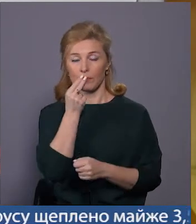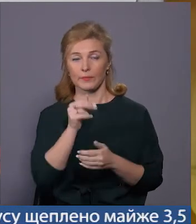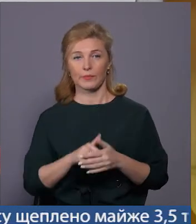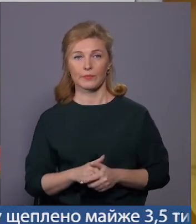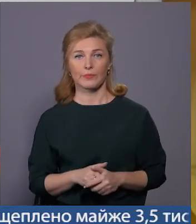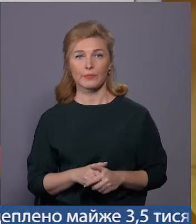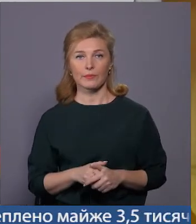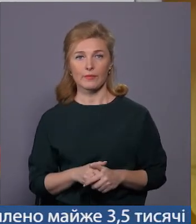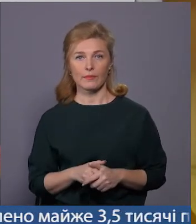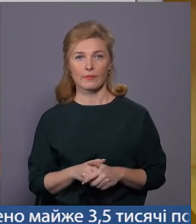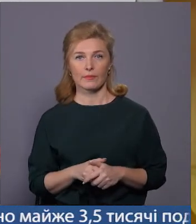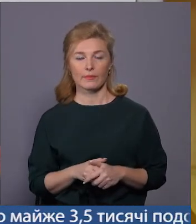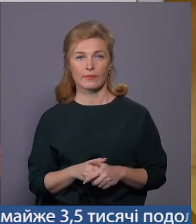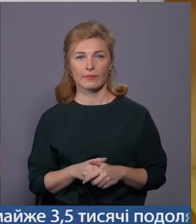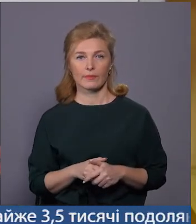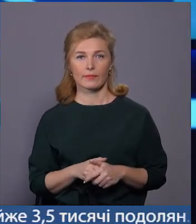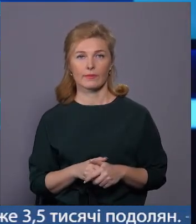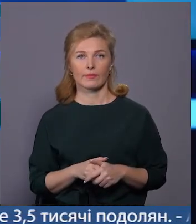Косарева, Юрій Старушкін, Новини міста.